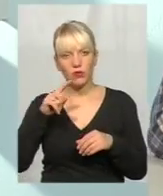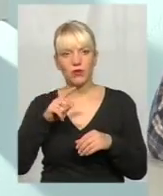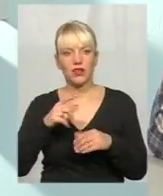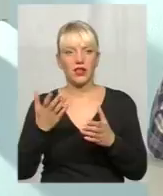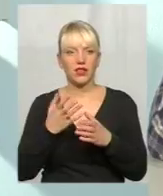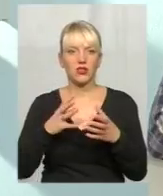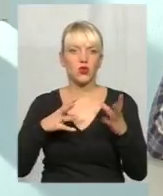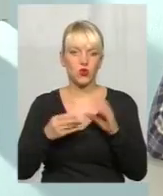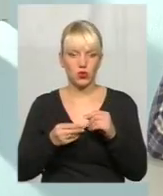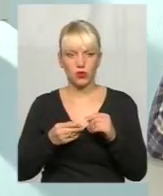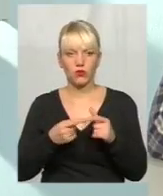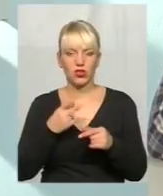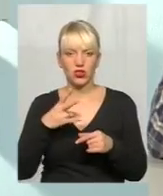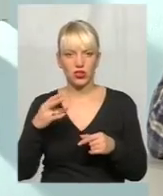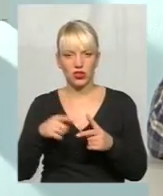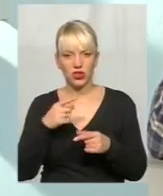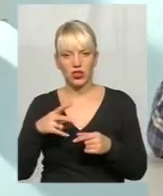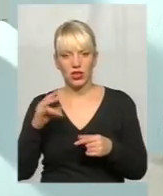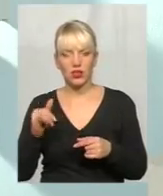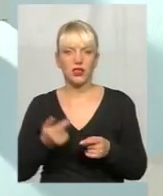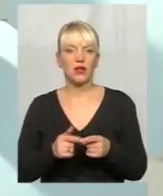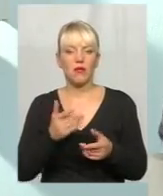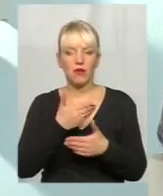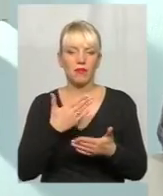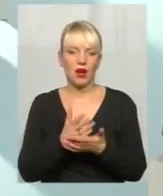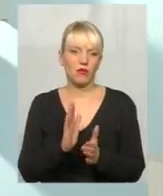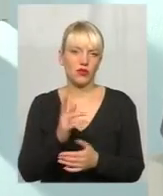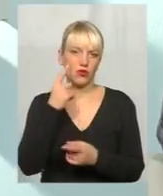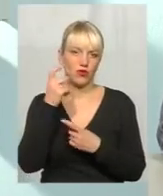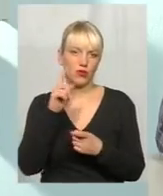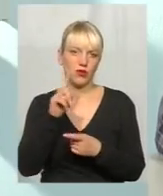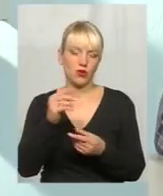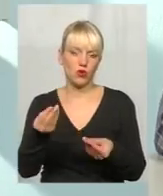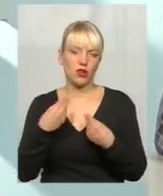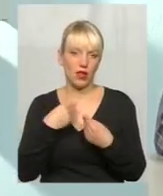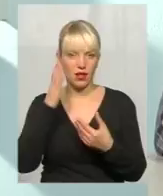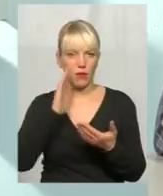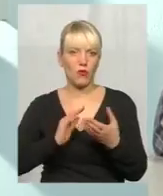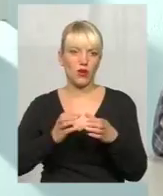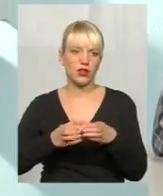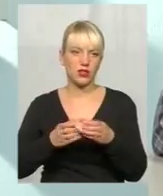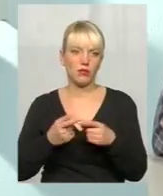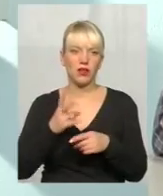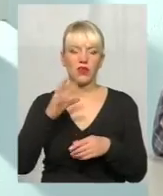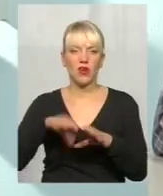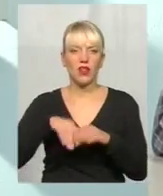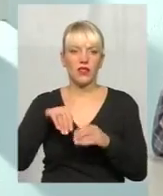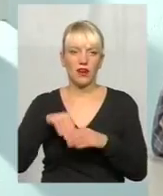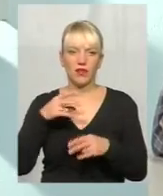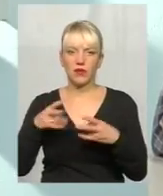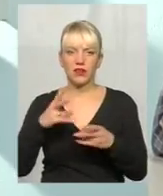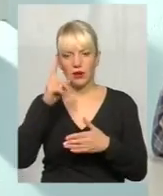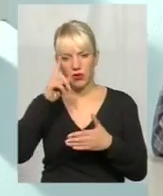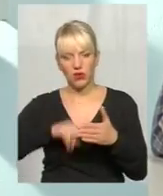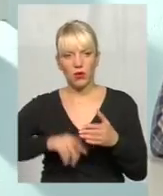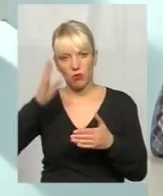нічого? Тобто, ми маємо лише інформацію, яку надали партії. Але, розумієте, на виборах не дуже треба довіряти